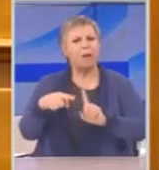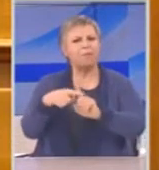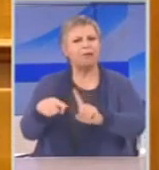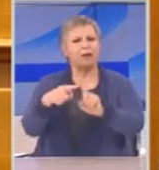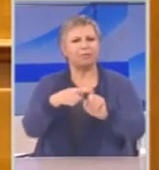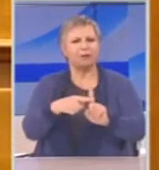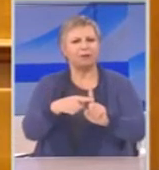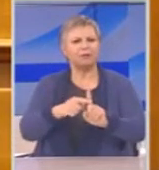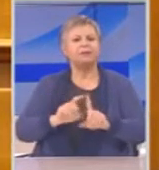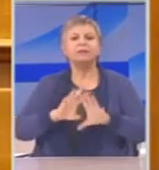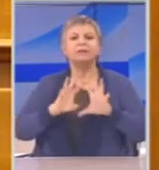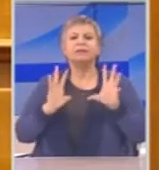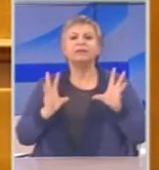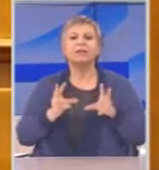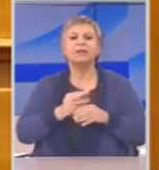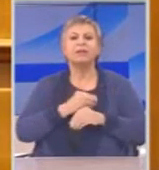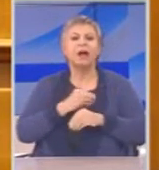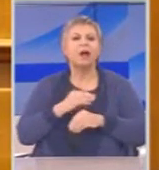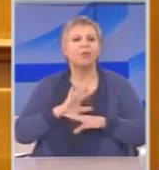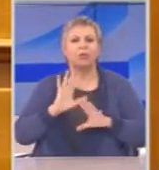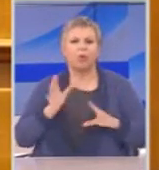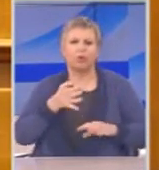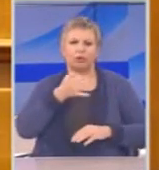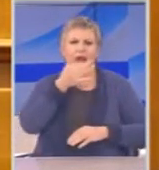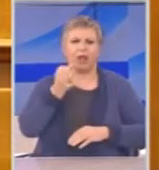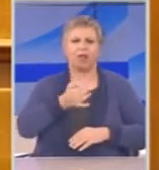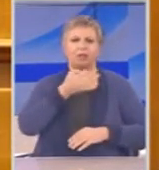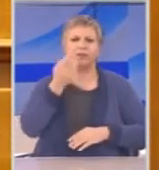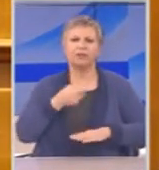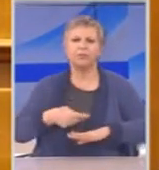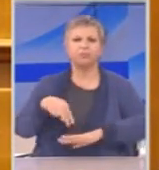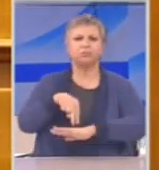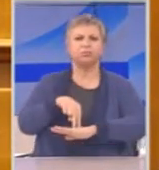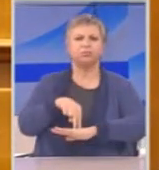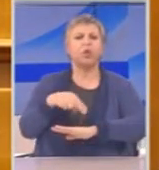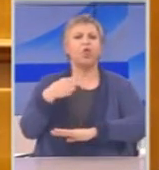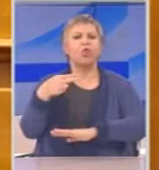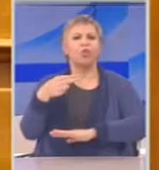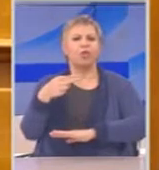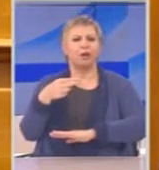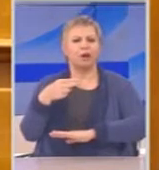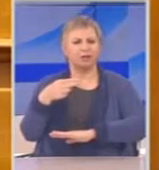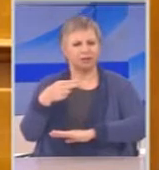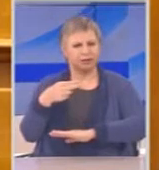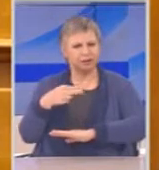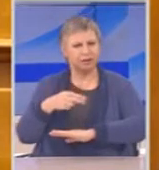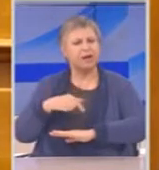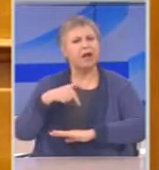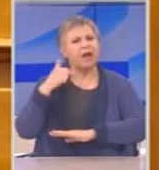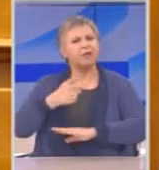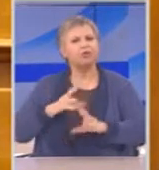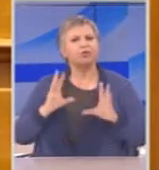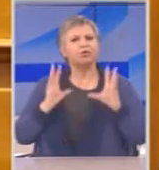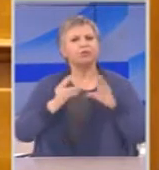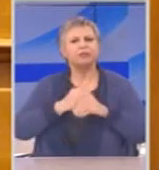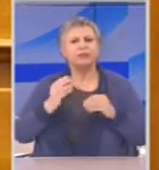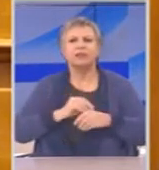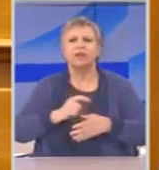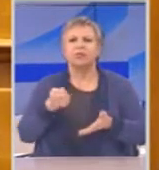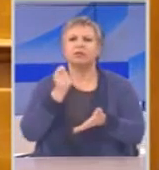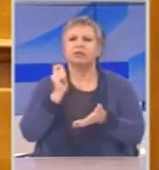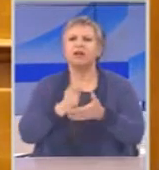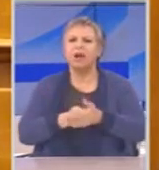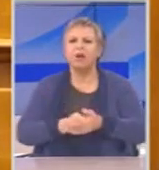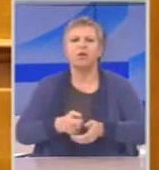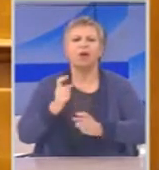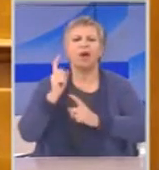ανέφερε ο κύριος Θεοδωράκης προηγούμενα, μόλις προηγούμενα, σε σχέση με την πορεία των εξουπλιστικών προγραμμάτων, τη λογική τους και τον